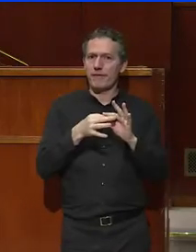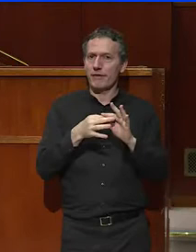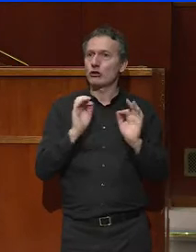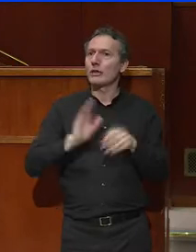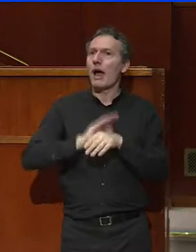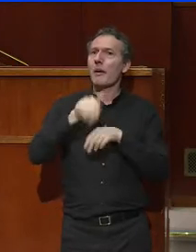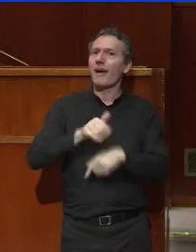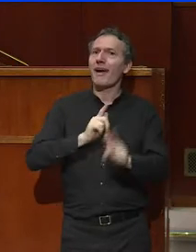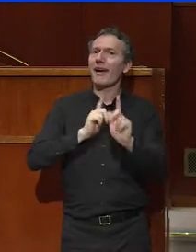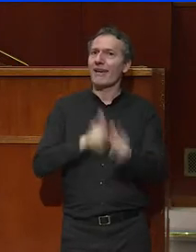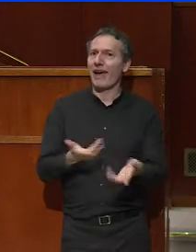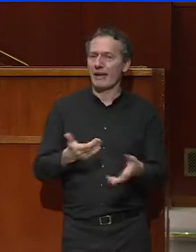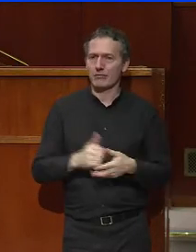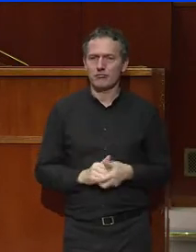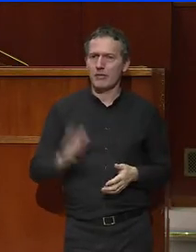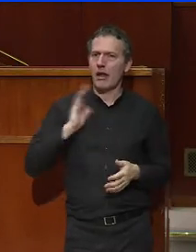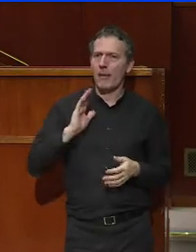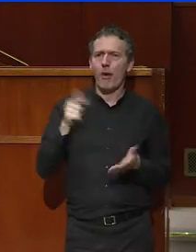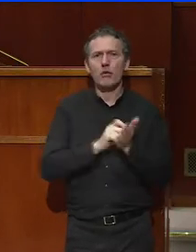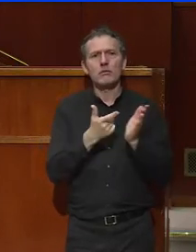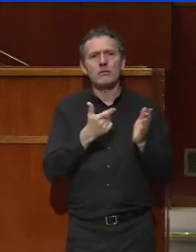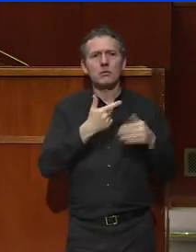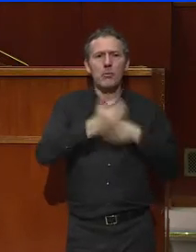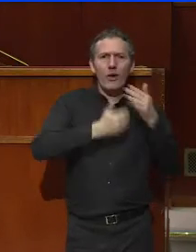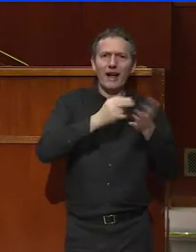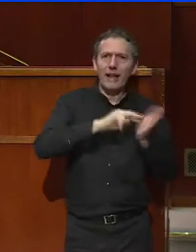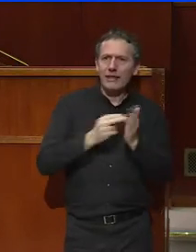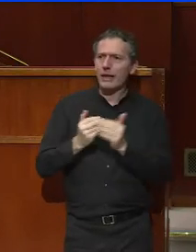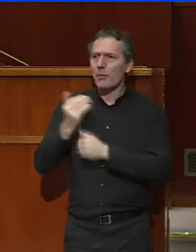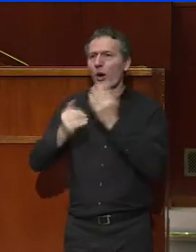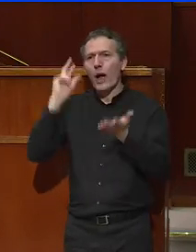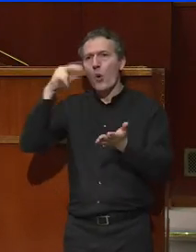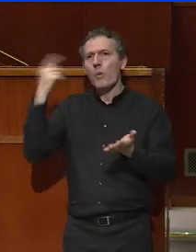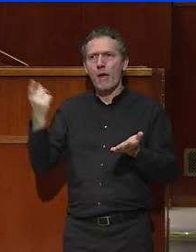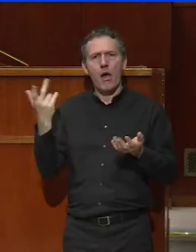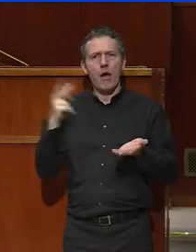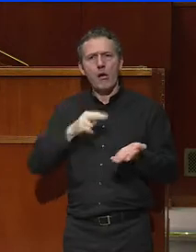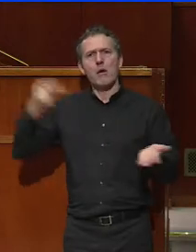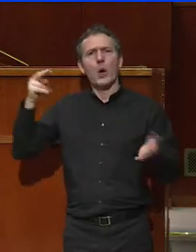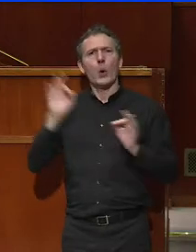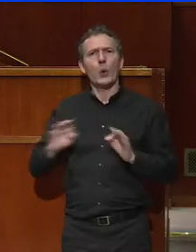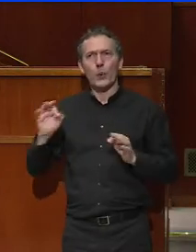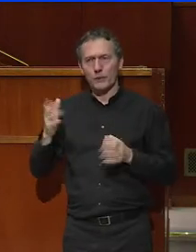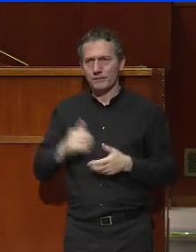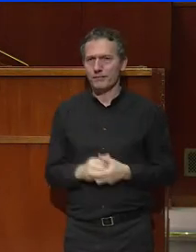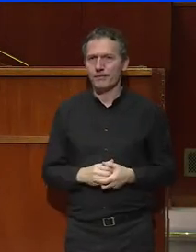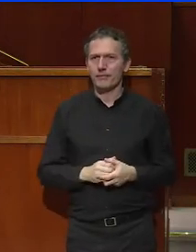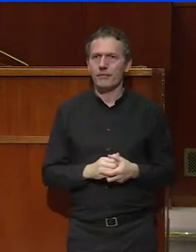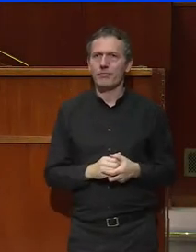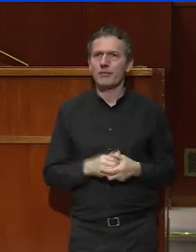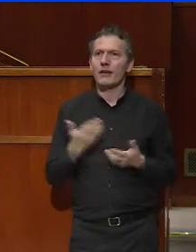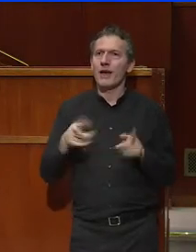où le progrès, qu'il soit technique ou humain, échappait des mains de la puissance publique. Et où la puissance publique